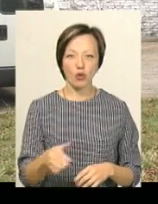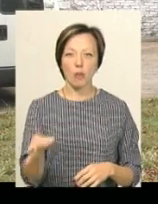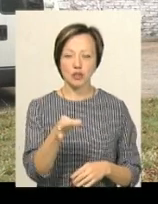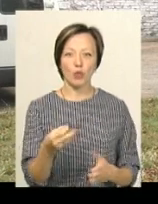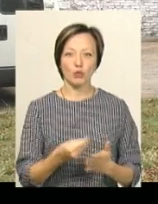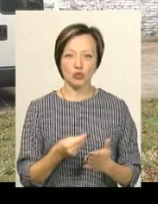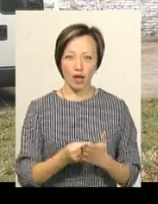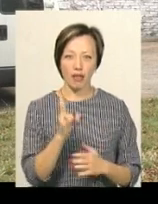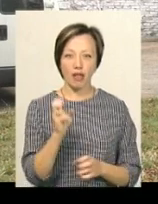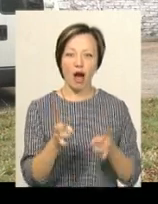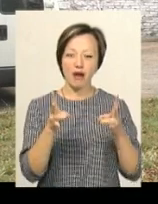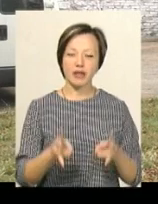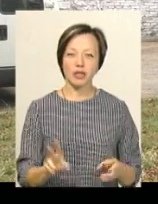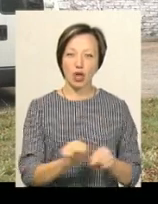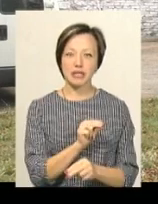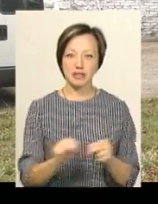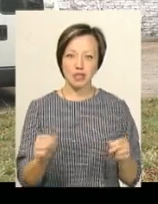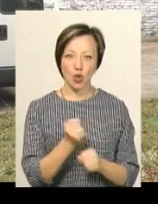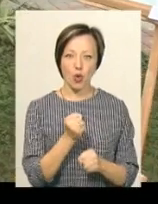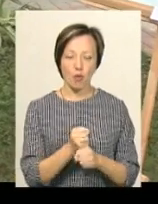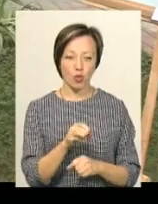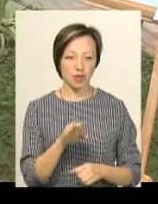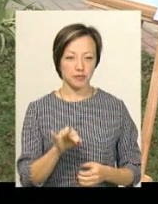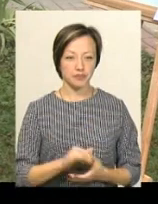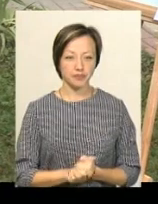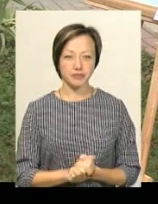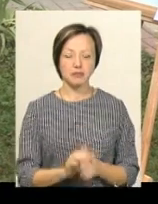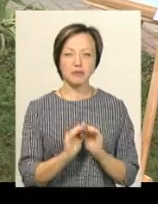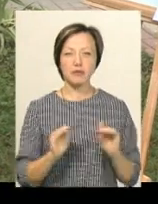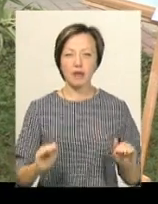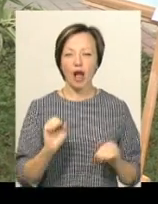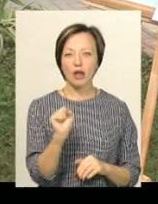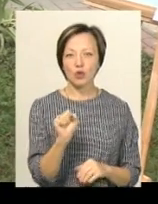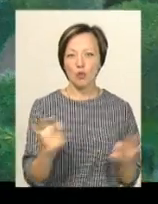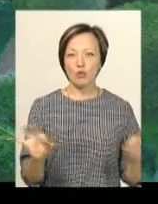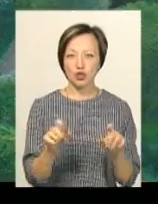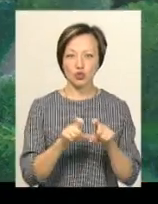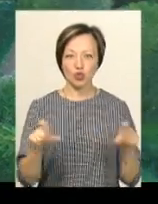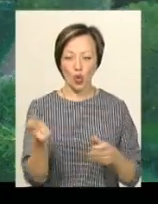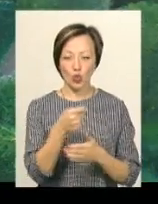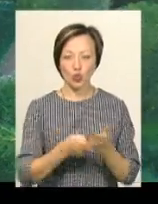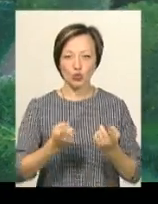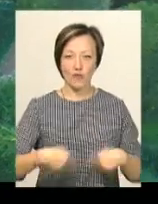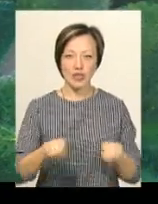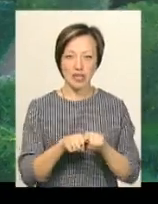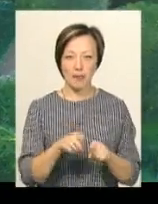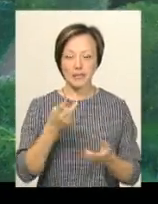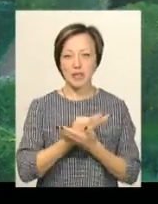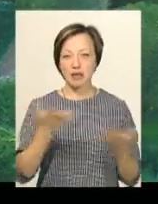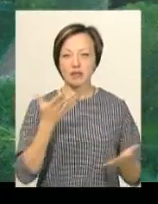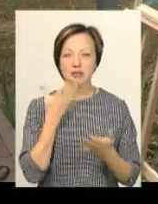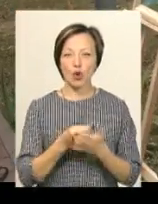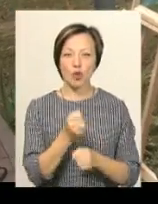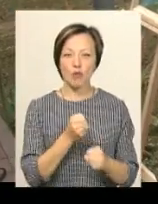обласного бюджету на аварійно-реставраційні роботи. Учні Антонінської музичної школи художнього відділення сьогодні представили свої